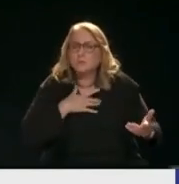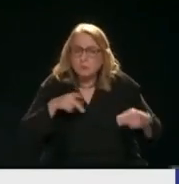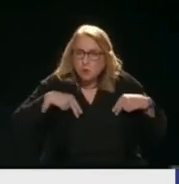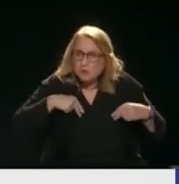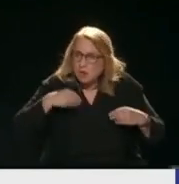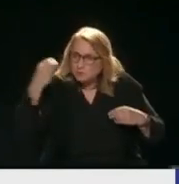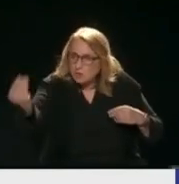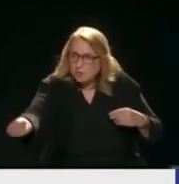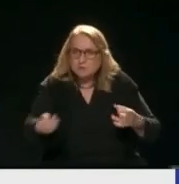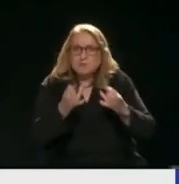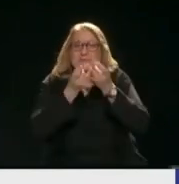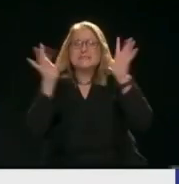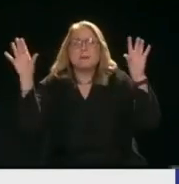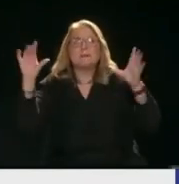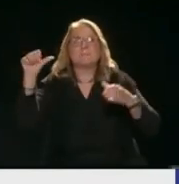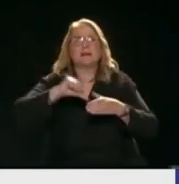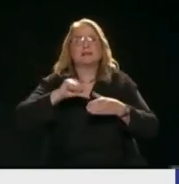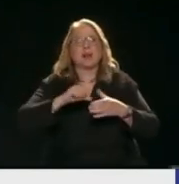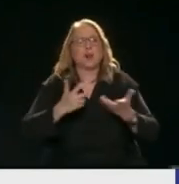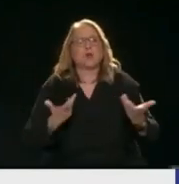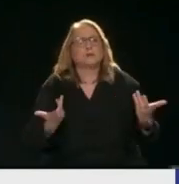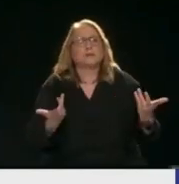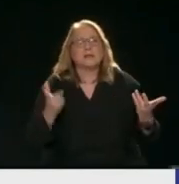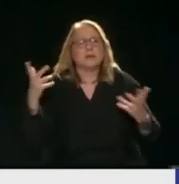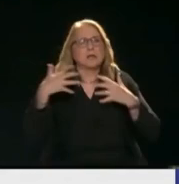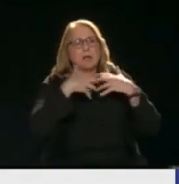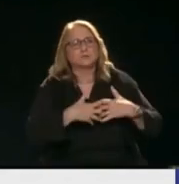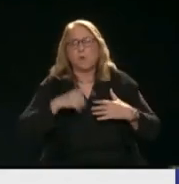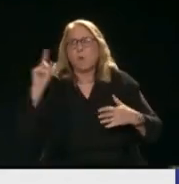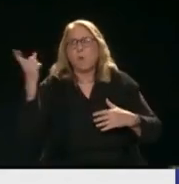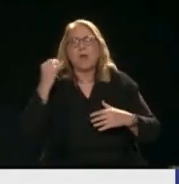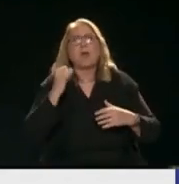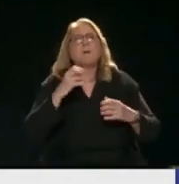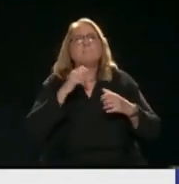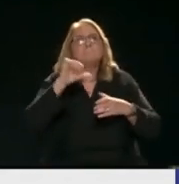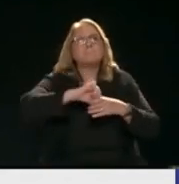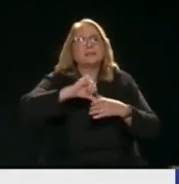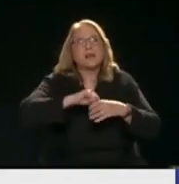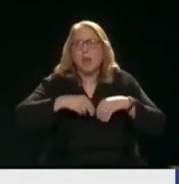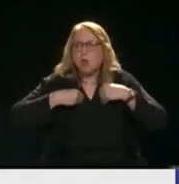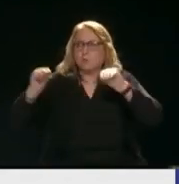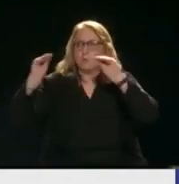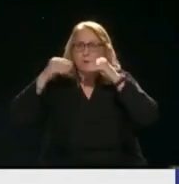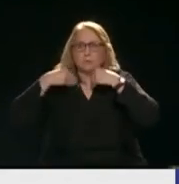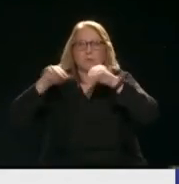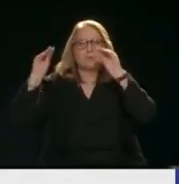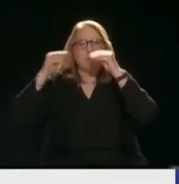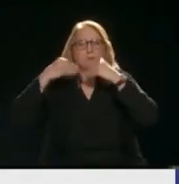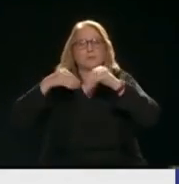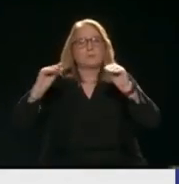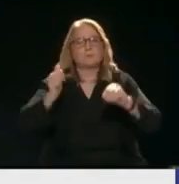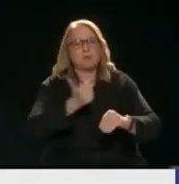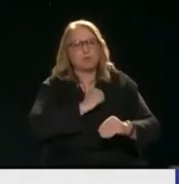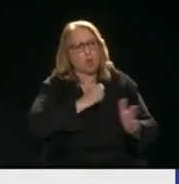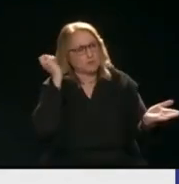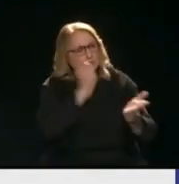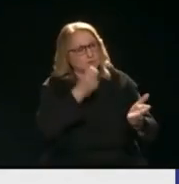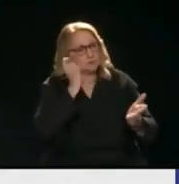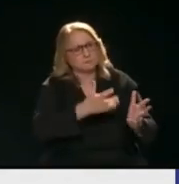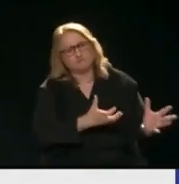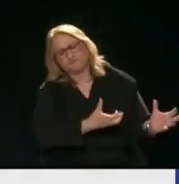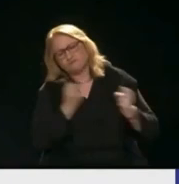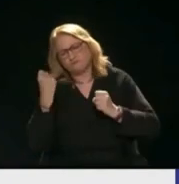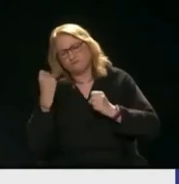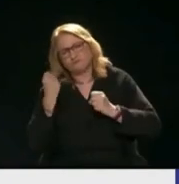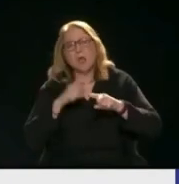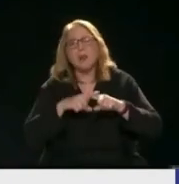Τσάμπα τι είναι το πετρέλαιο Έχεις το οδηγηστήρα εκείνη ιδιωτικά Και ένα κρατικό που είναι Το πούλησες κι εκείνο γιατί Δεν έβγαζεσαι Ένα